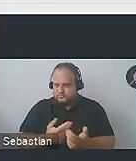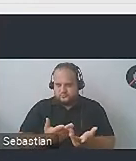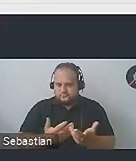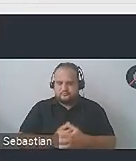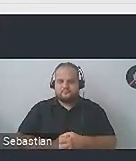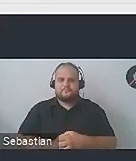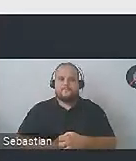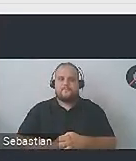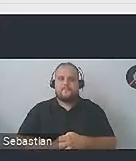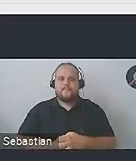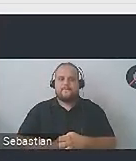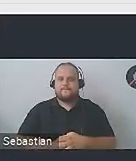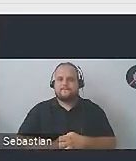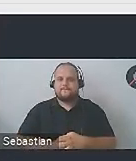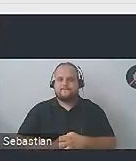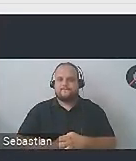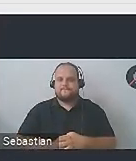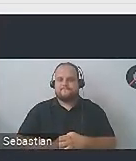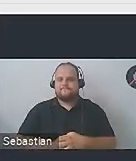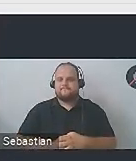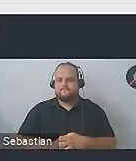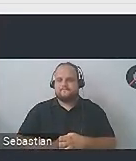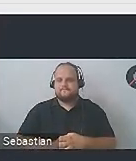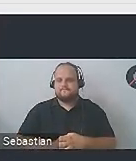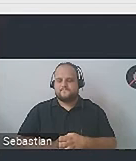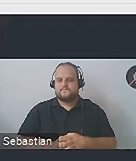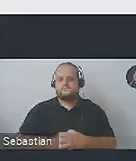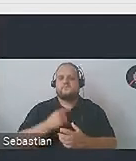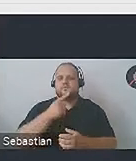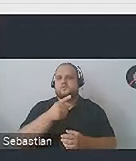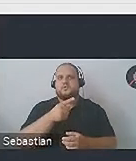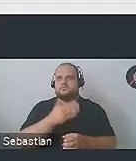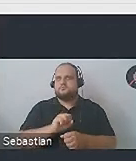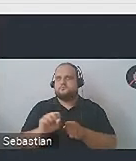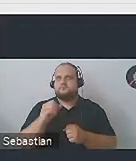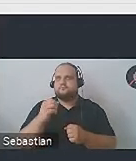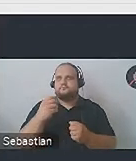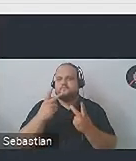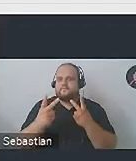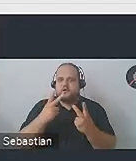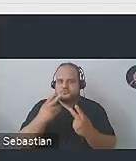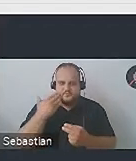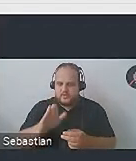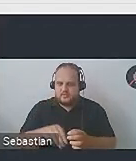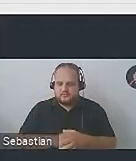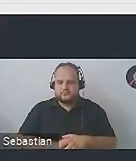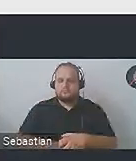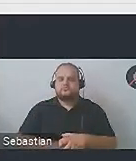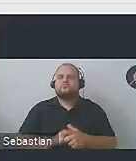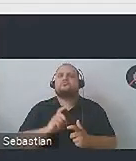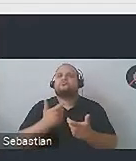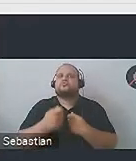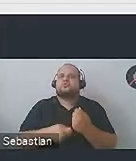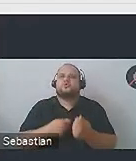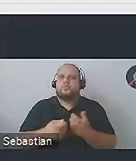tablicy informacyjnej albo jakiegoś szyldu. Kontrast jest kluczowy też w życiu codziennym. I teraz, co zrobić, jeżeli